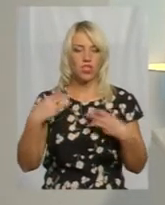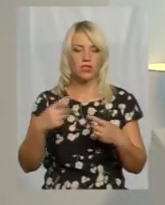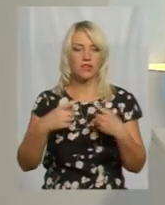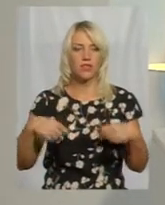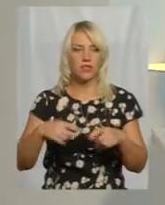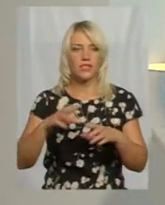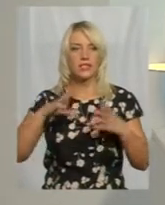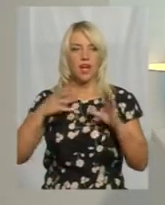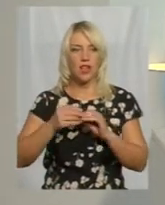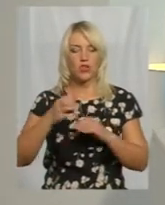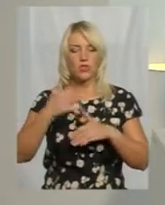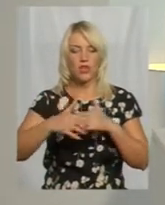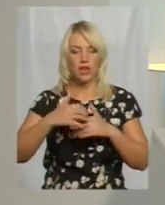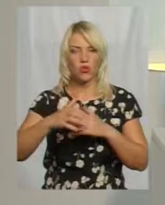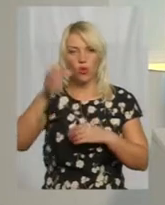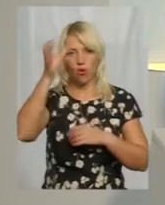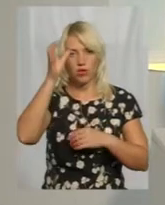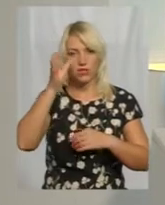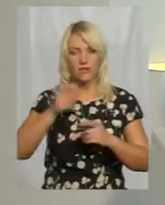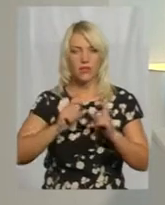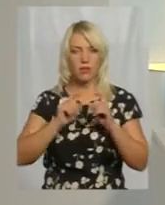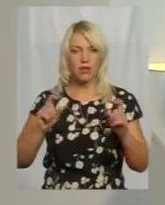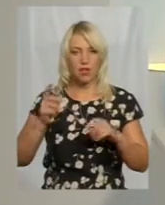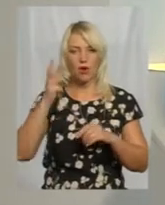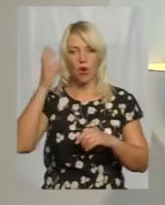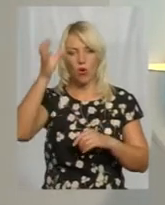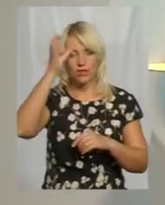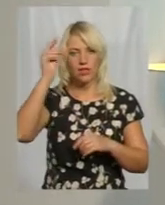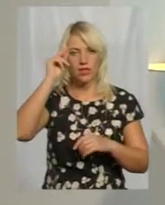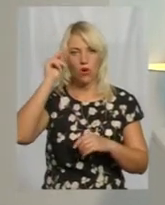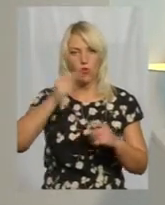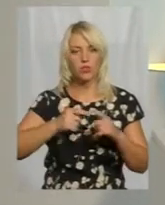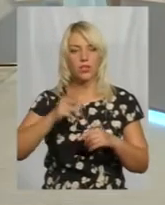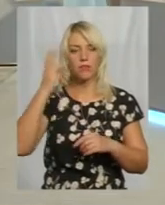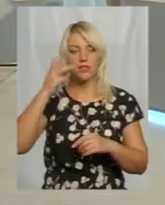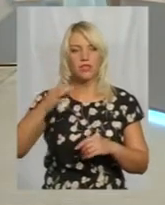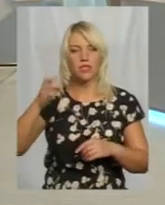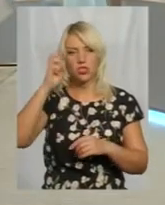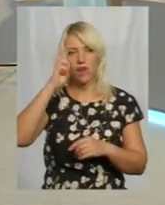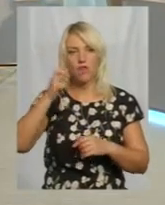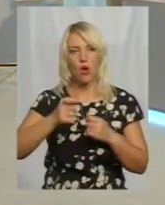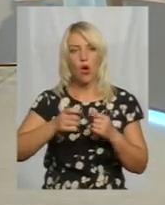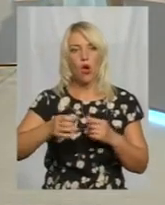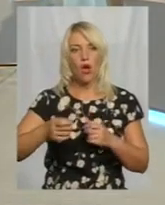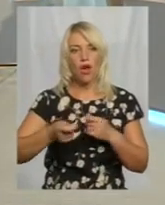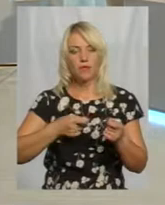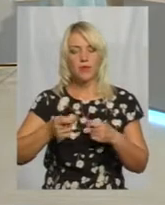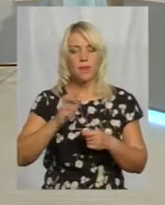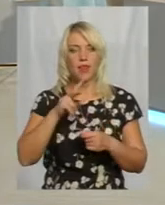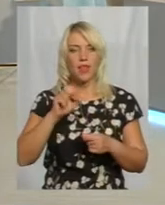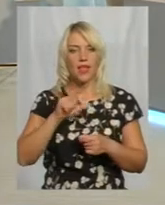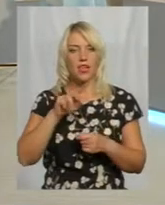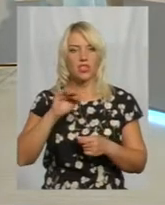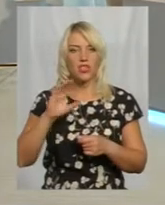середньої та дошкільної освіти Департаменту освіти і науки Хмельницької обласної державної адміністрації Валентиною Блажеївською. Вітаю вас.